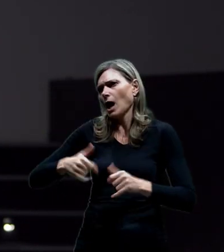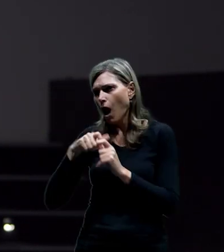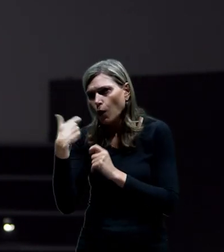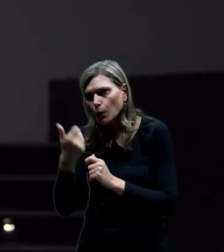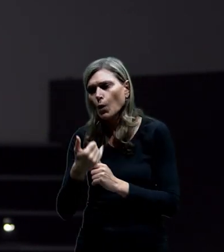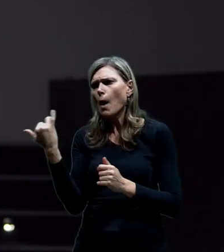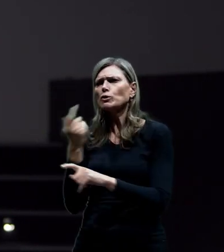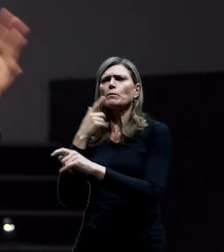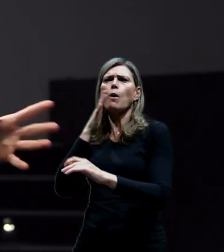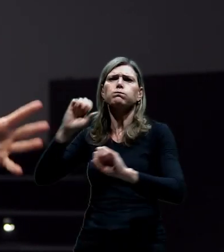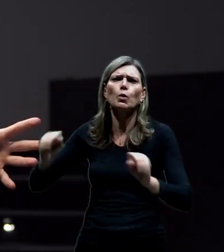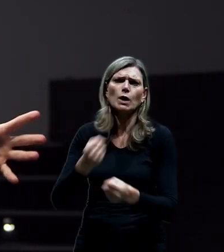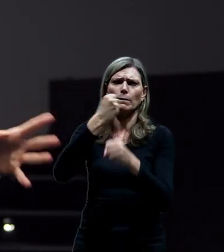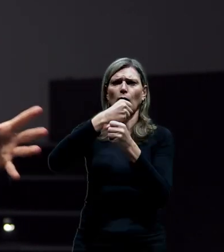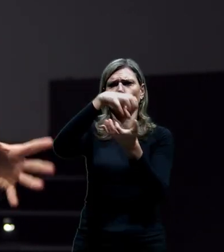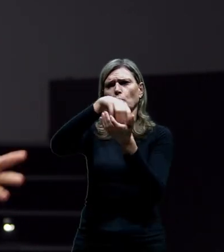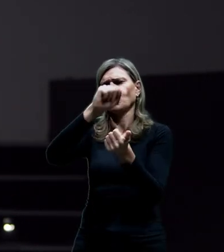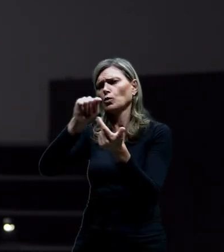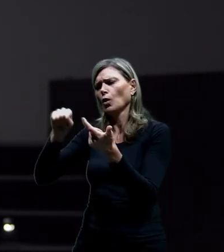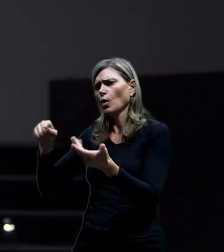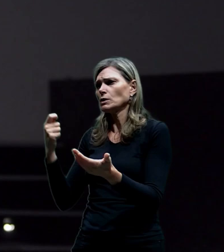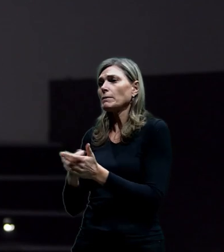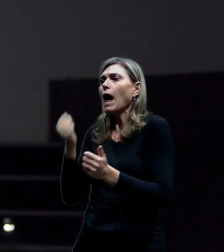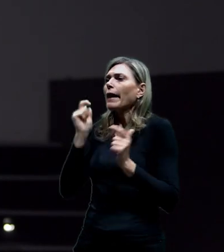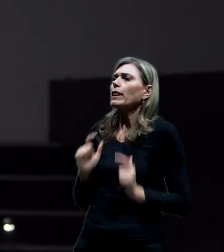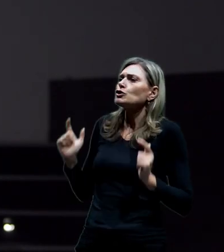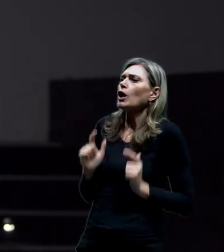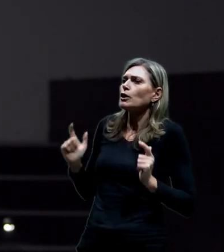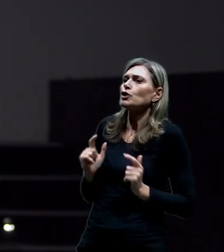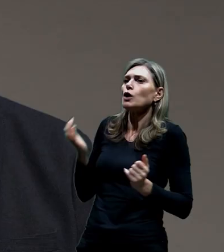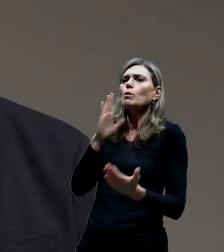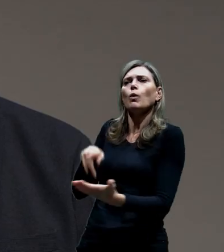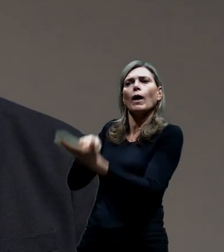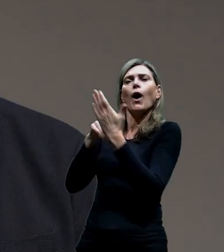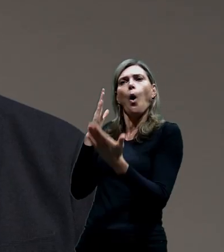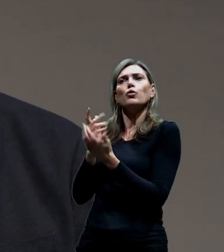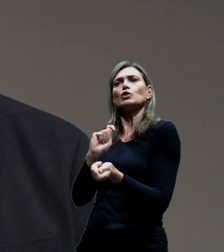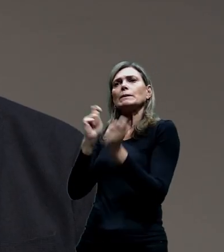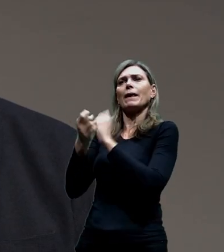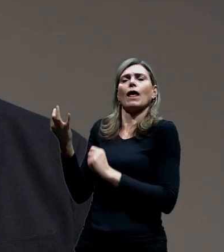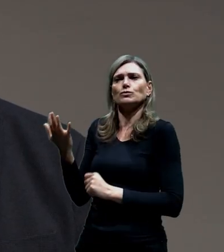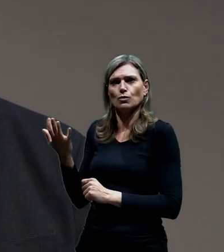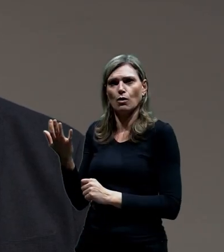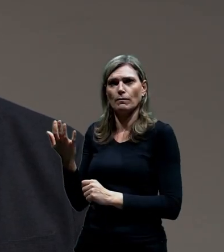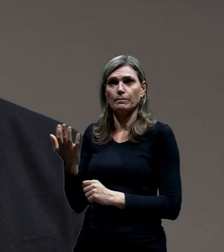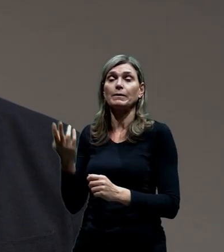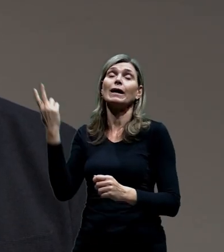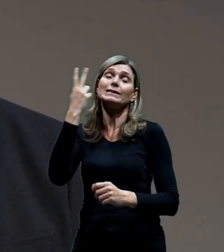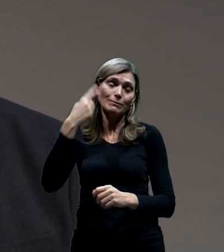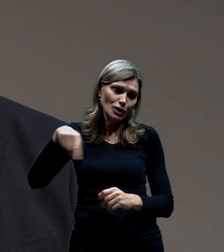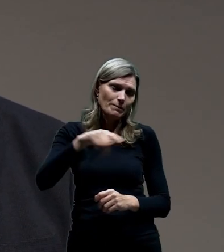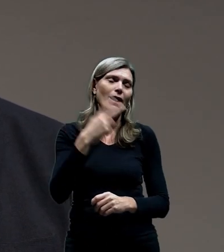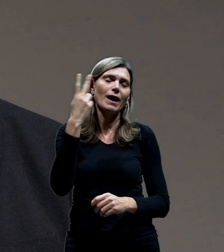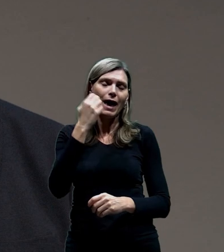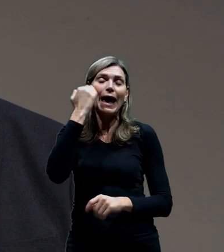skupiny. Mají teďka se soustředit třeba na ty dočasné změny, které byste prezentoval? Tak já budu chtít, aby přímo občané byli